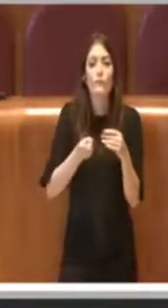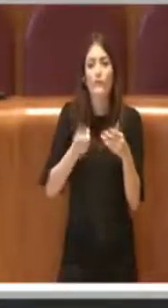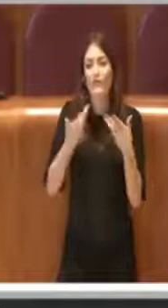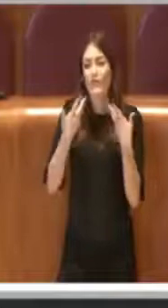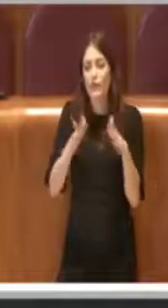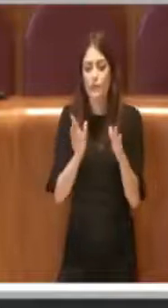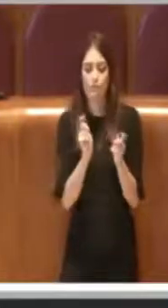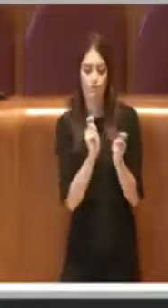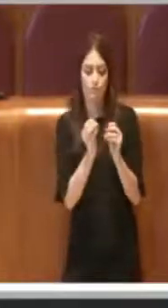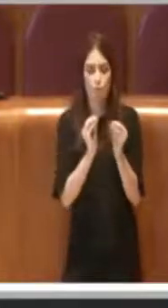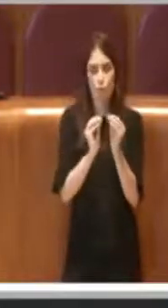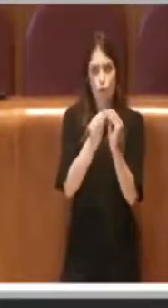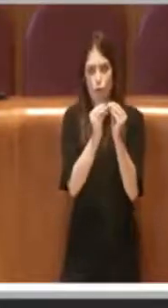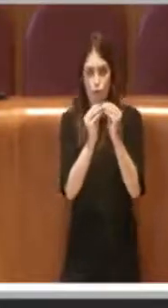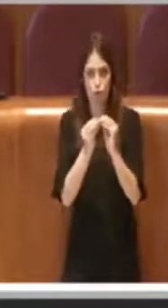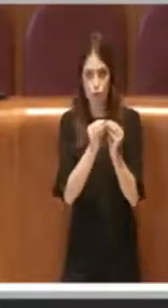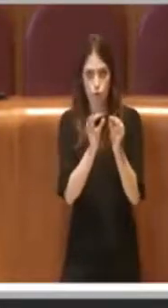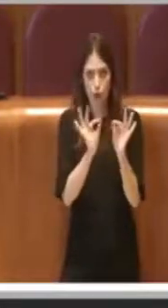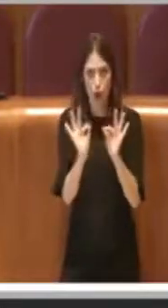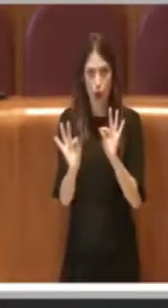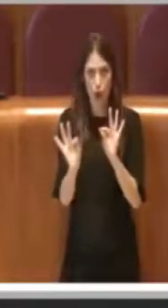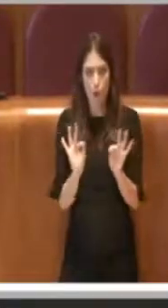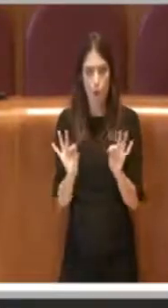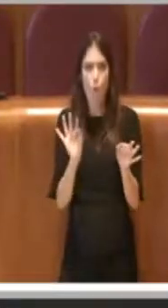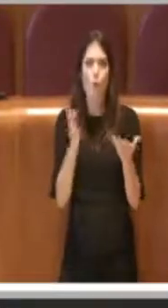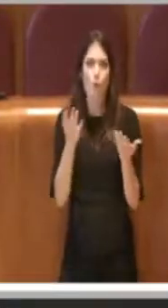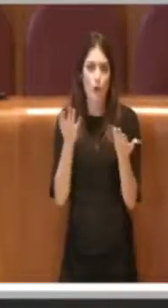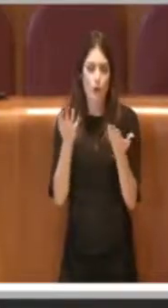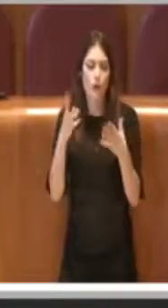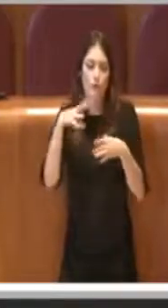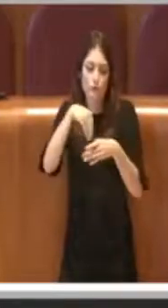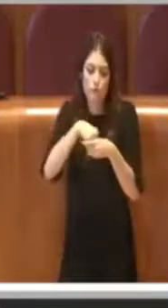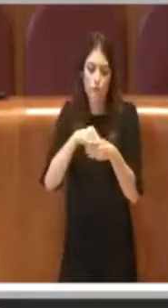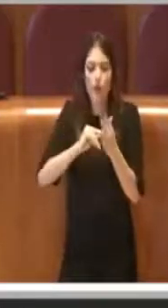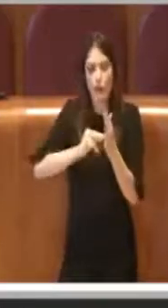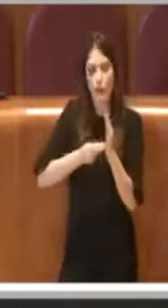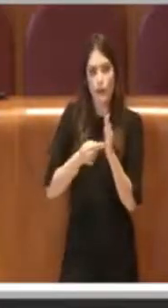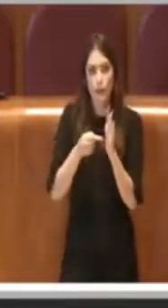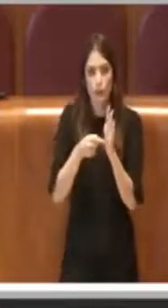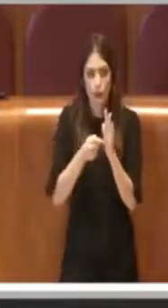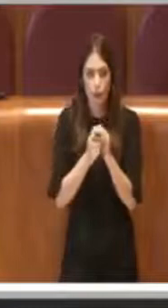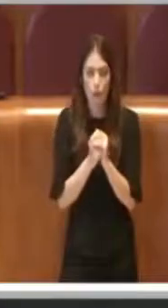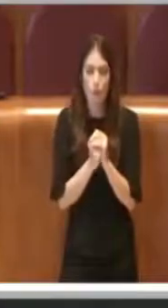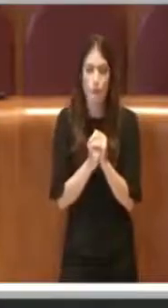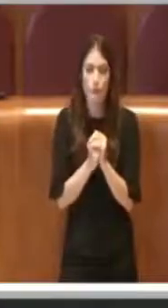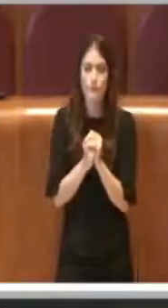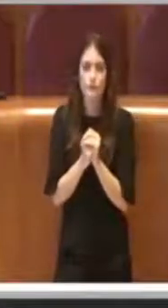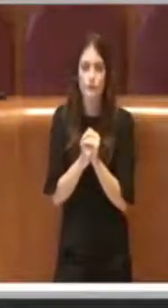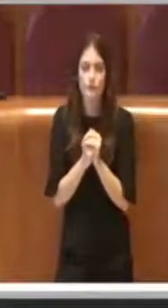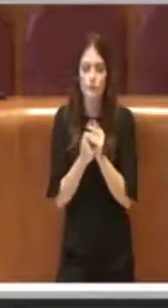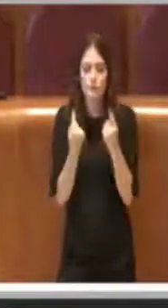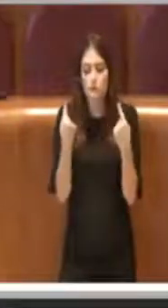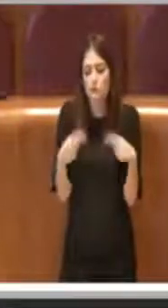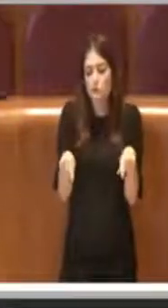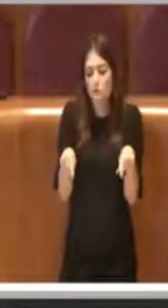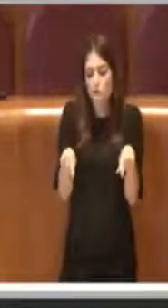aggiustamenti che sono inseriti nell'emendamento proposto e quindi questo